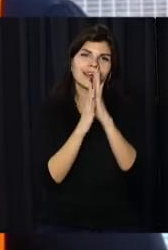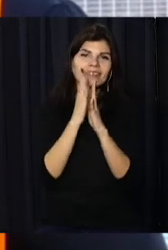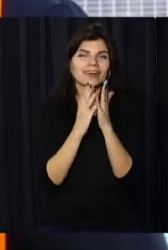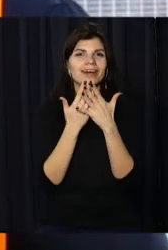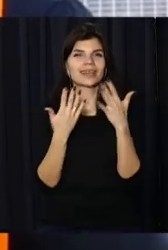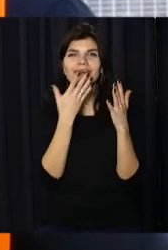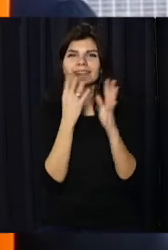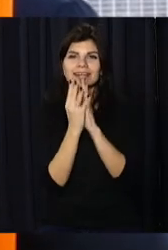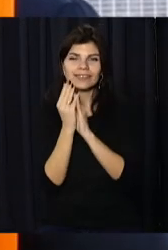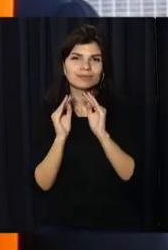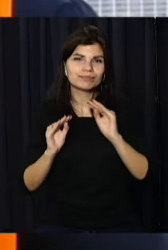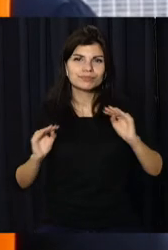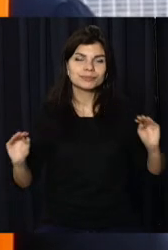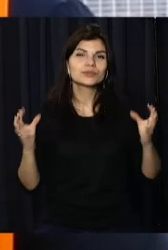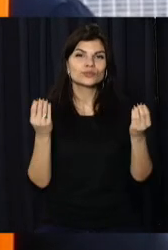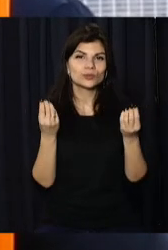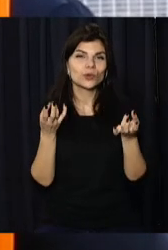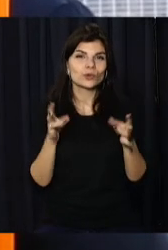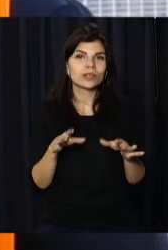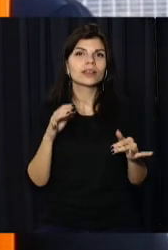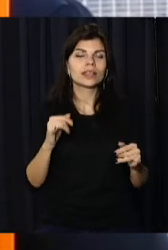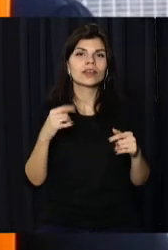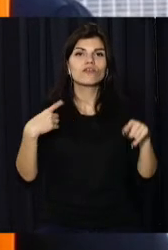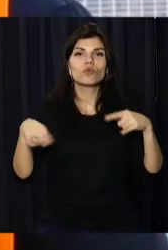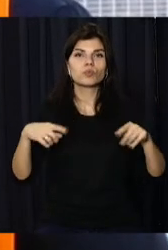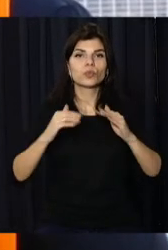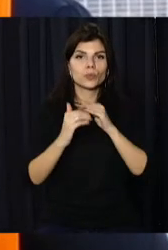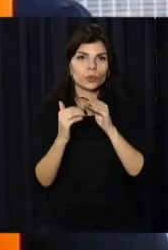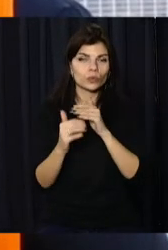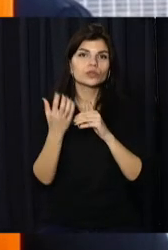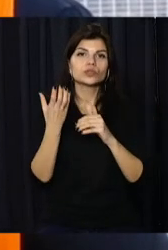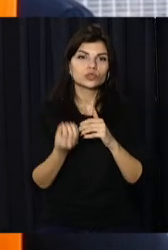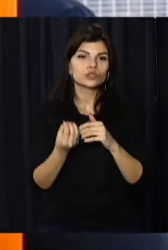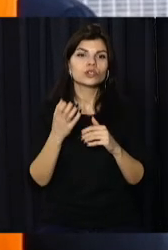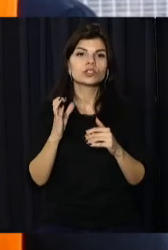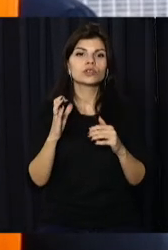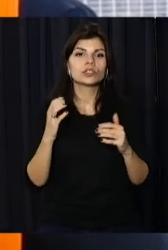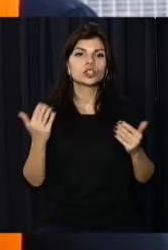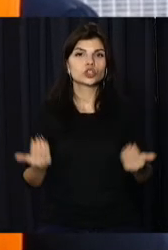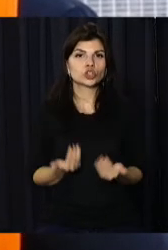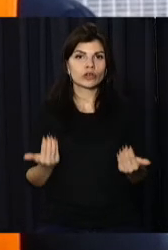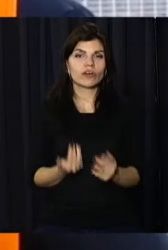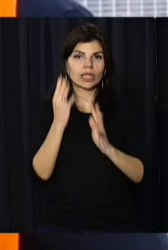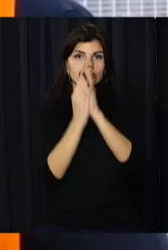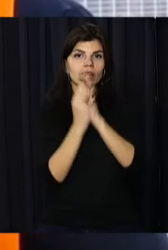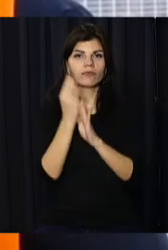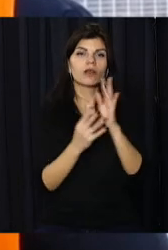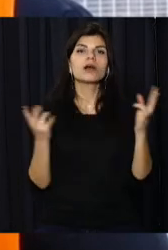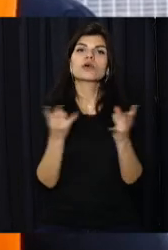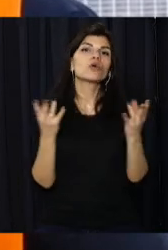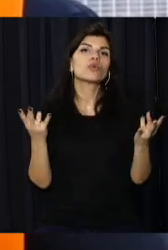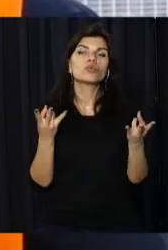майданчику. Також це футбольне поле з живого газону, яке потребує